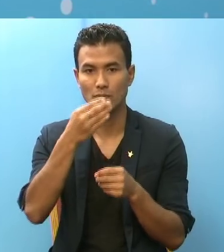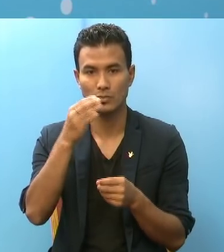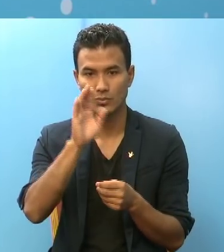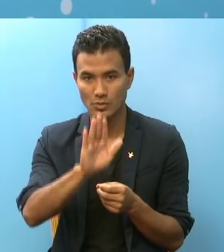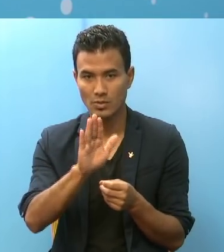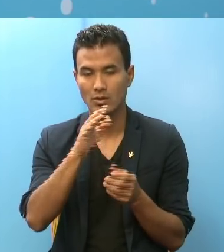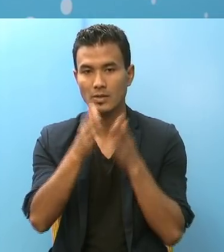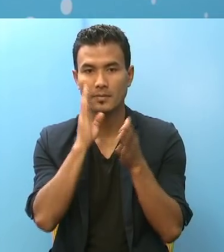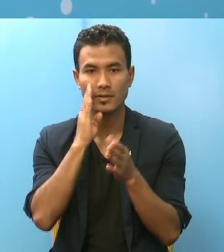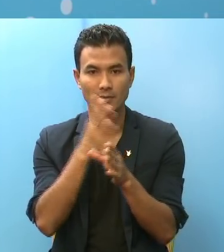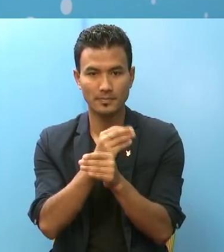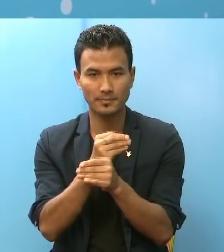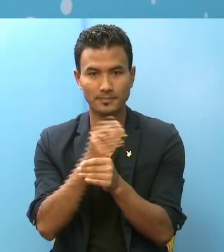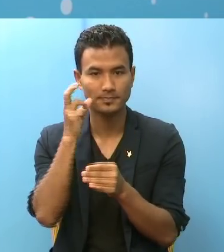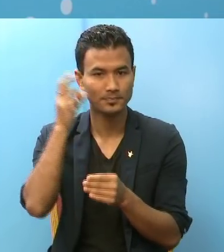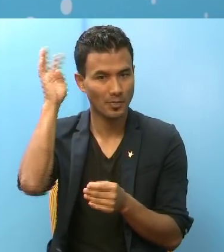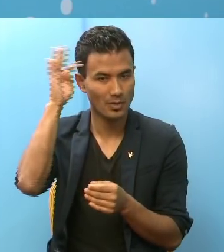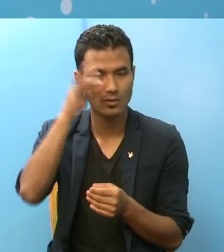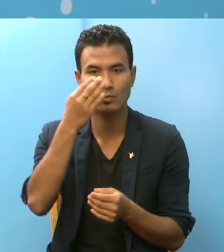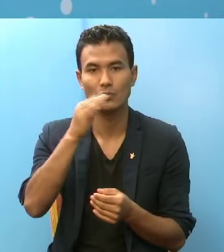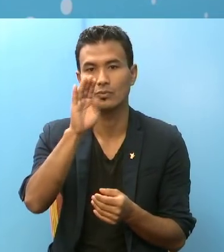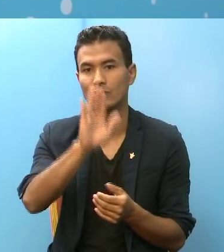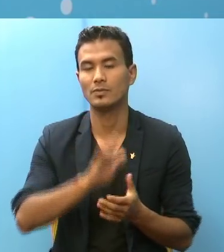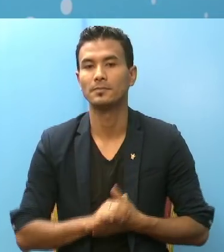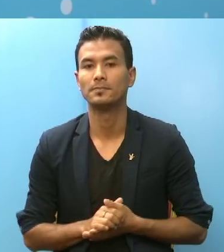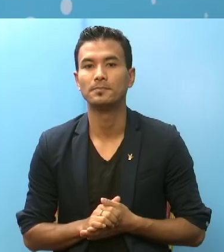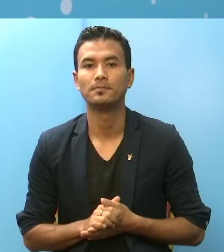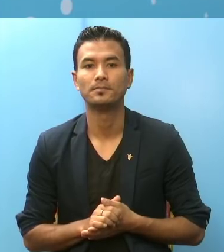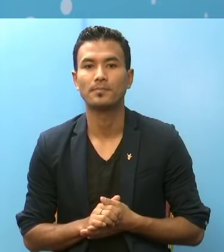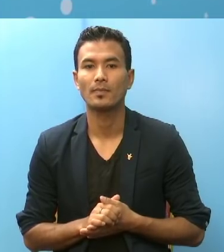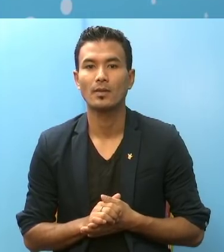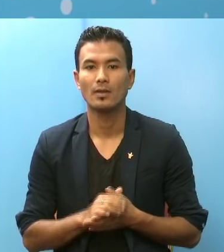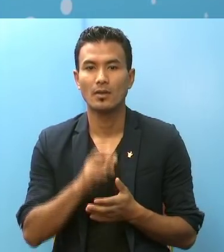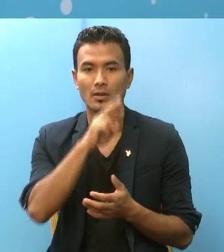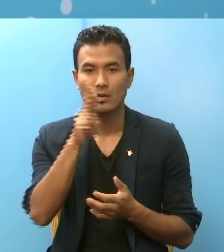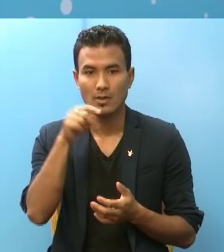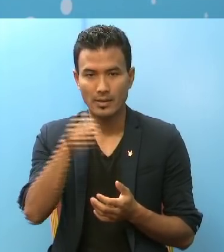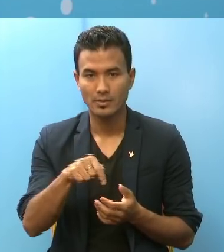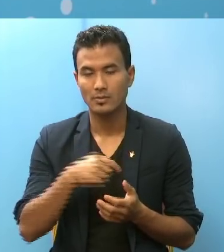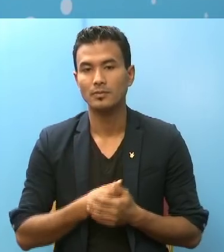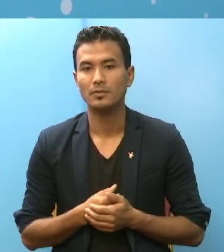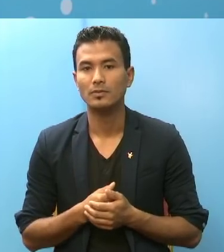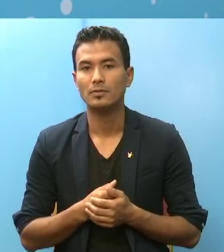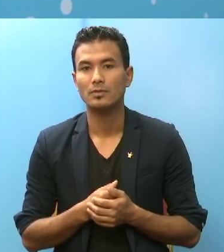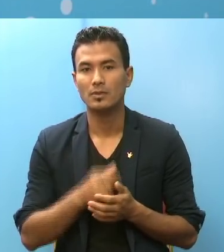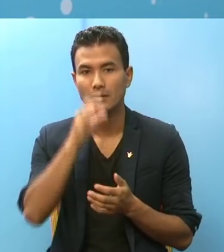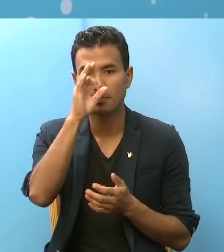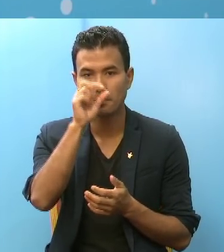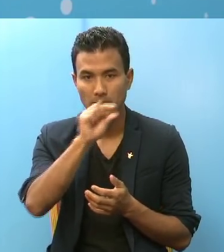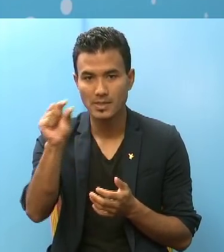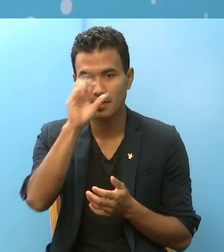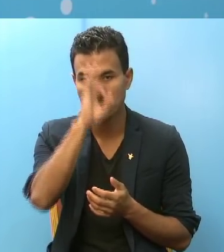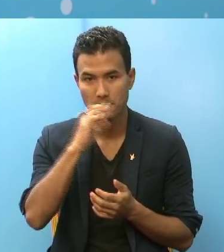बासा को लागी दिने स्ट्रेस्ट जुमा सगे हिनों छा और आज विशे